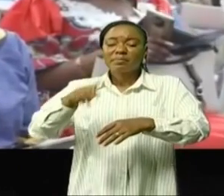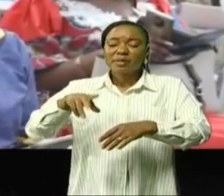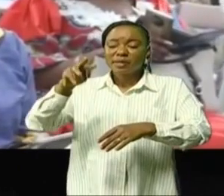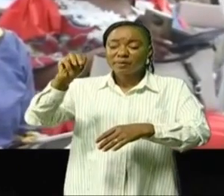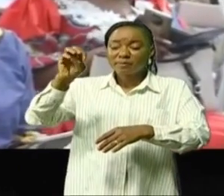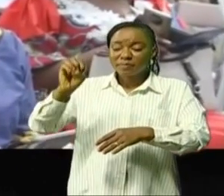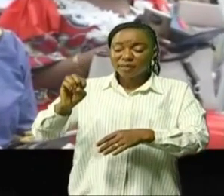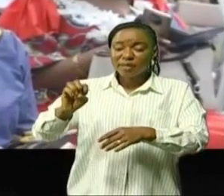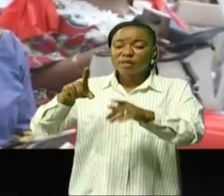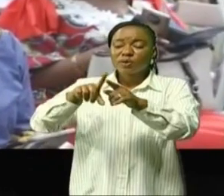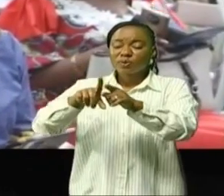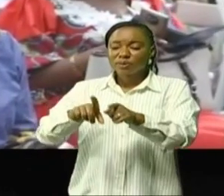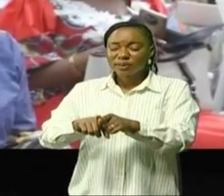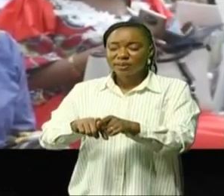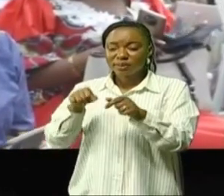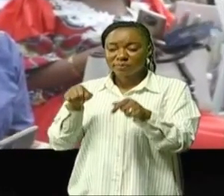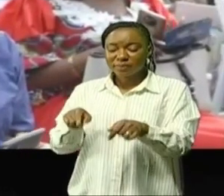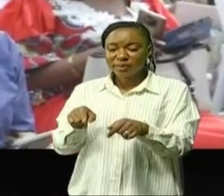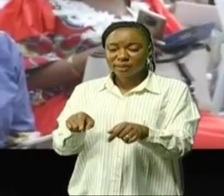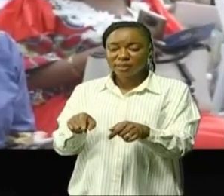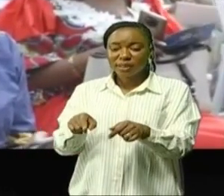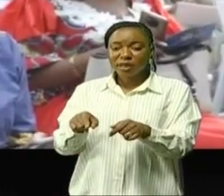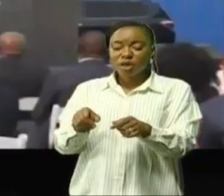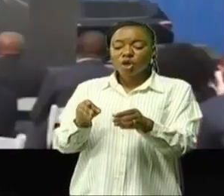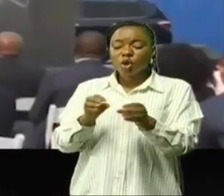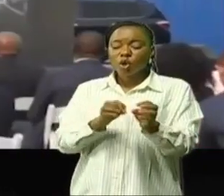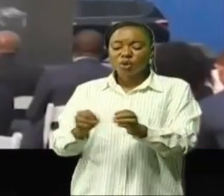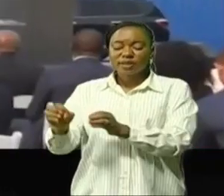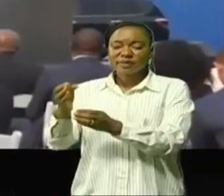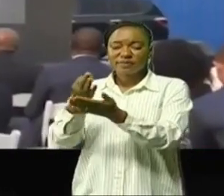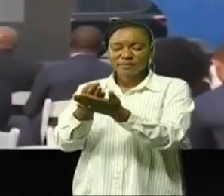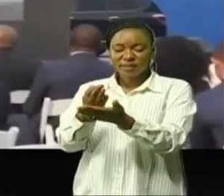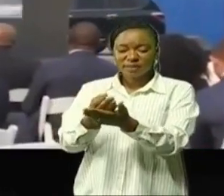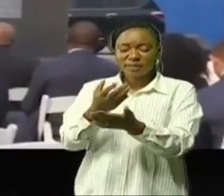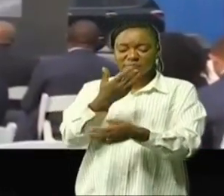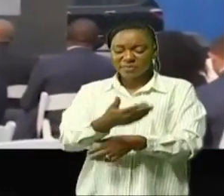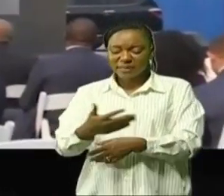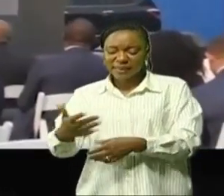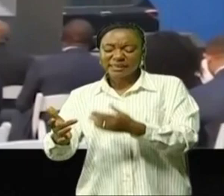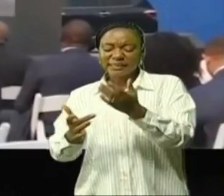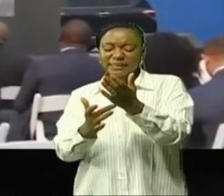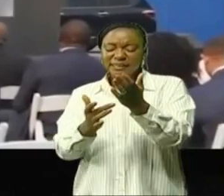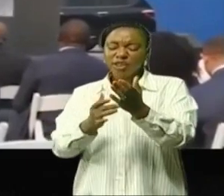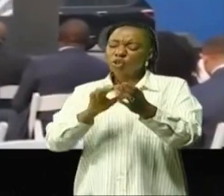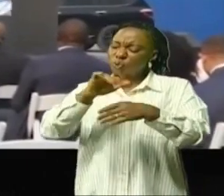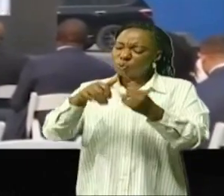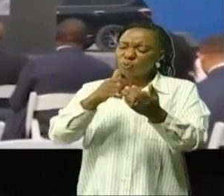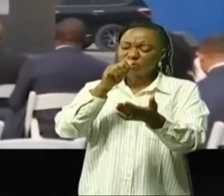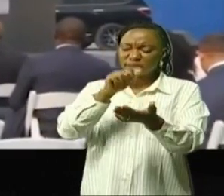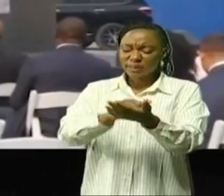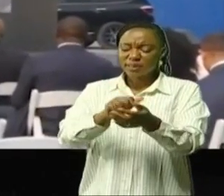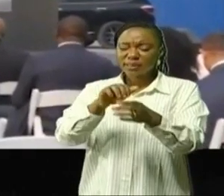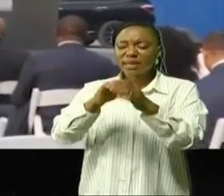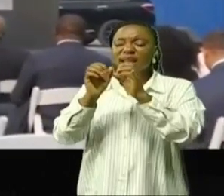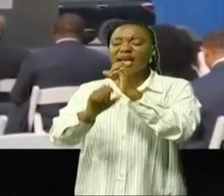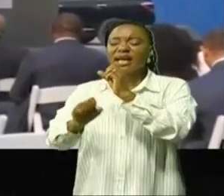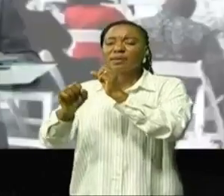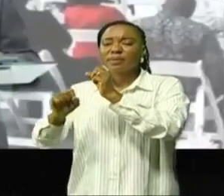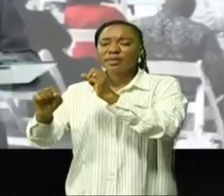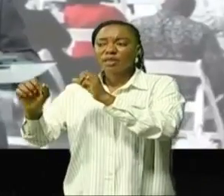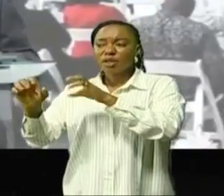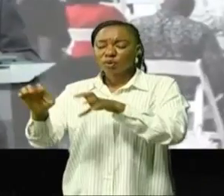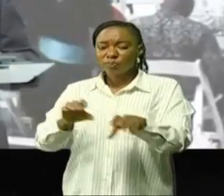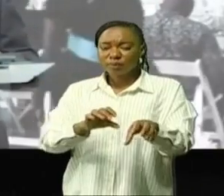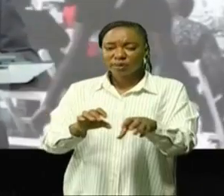avantages notamment d'ordre financier logistique et technique d'où le lancement de cette campagne de communication